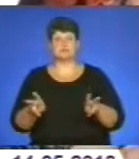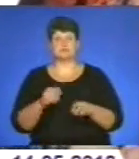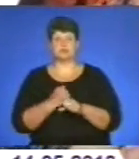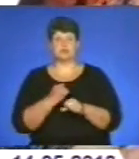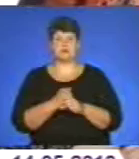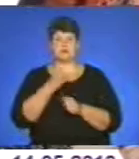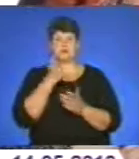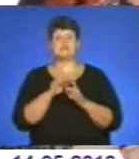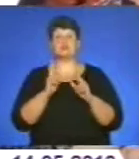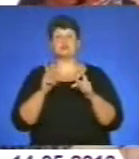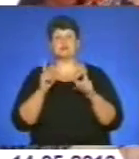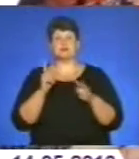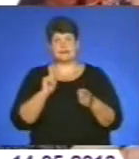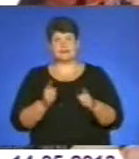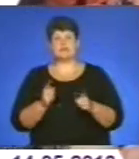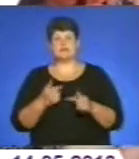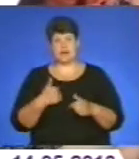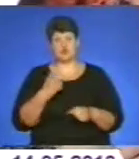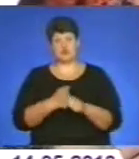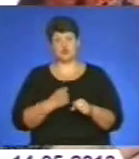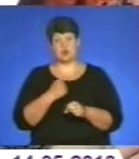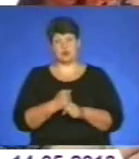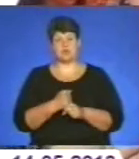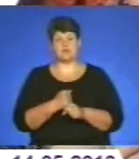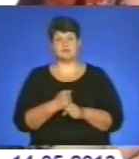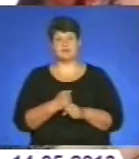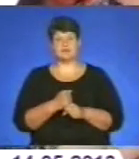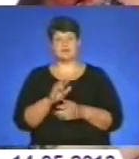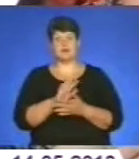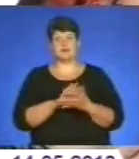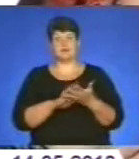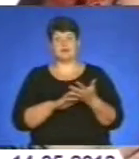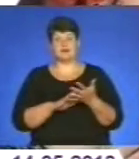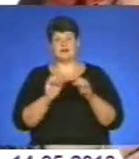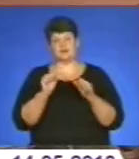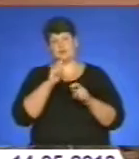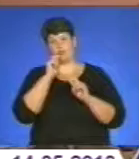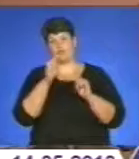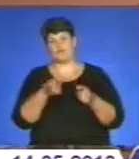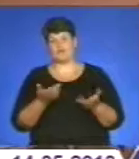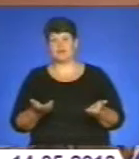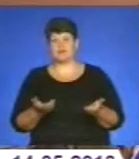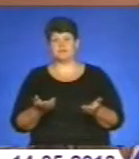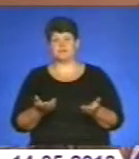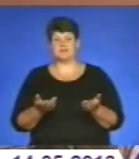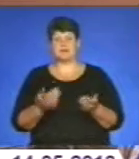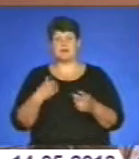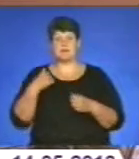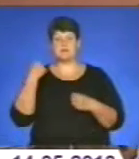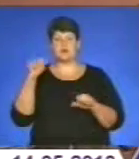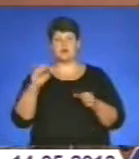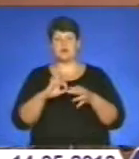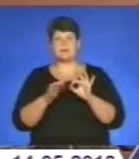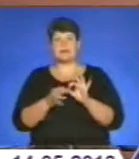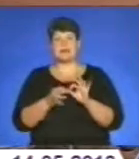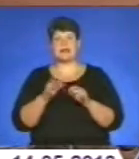це буде вживо. І от я його зробив, ну, по-дальшому, думаю, може комусь подарувати. Я переможецю української олімпіади з